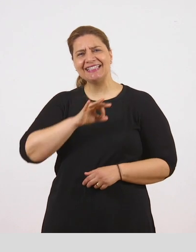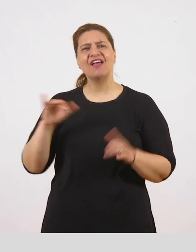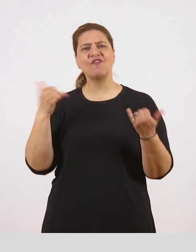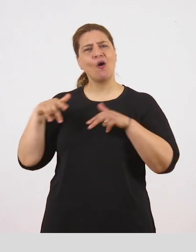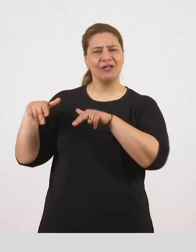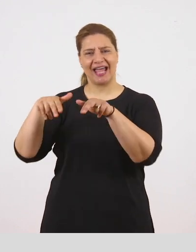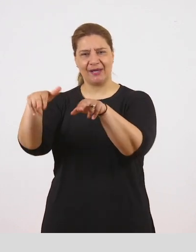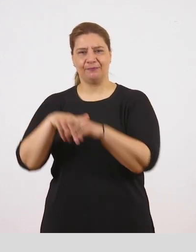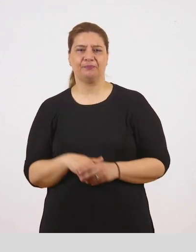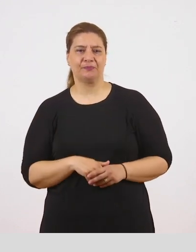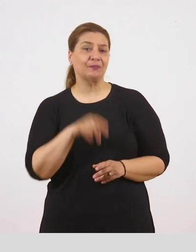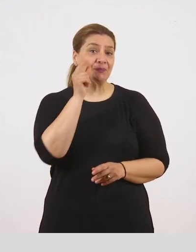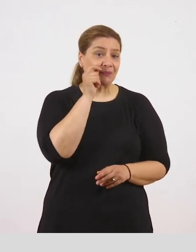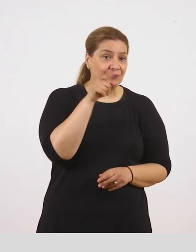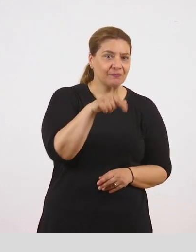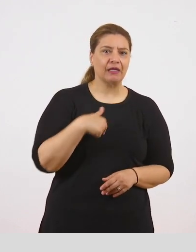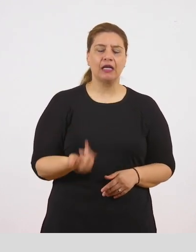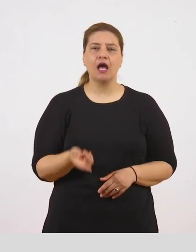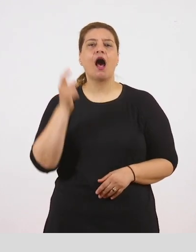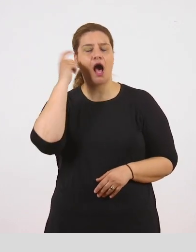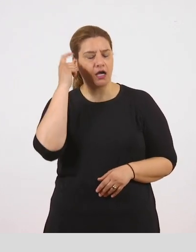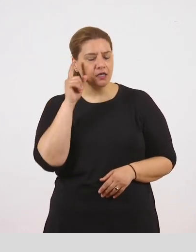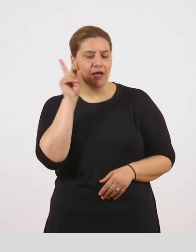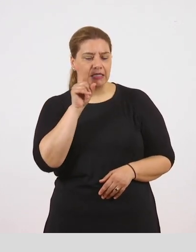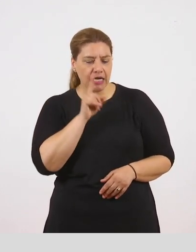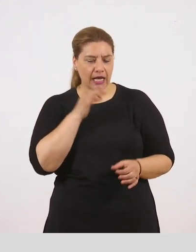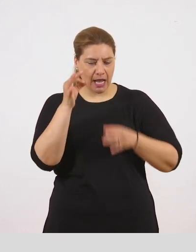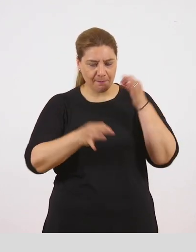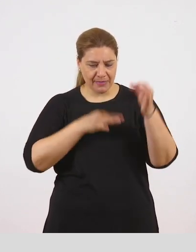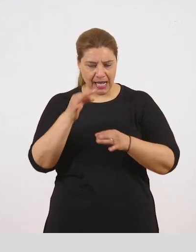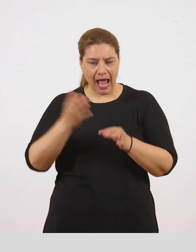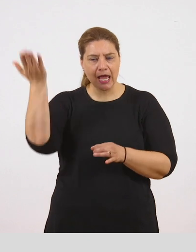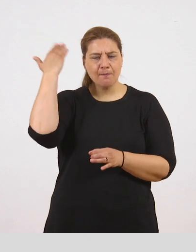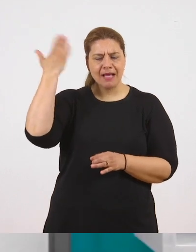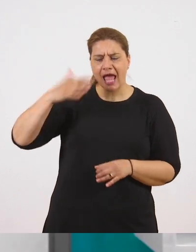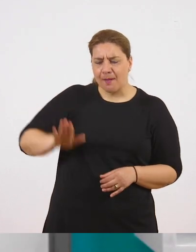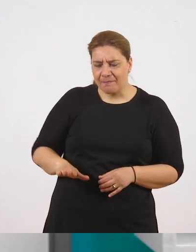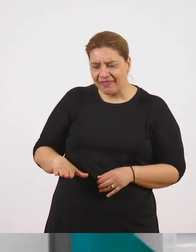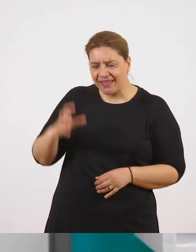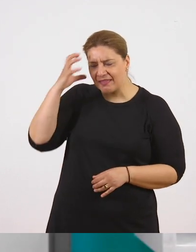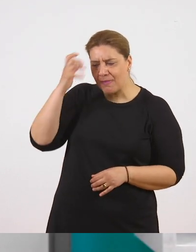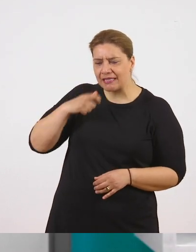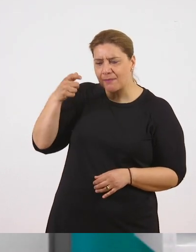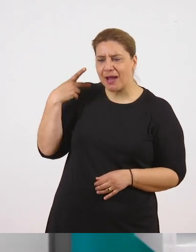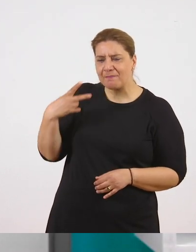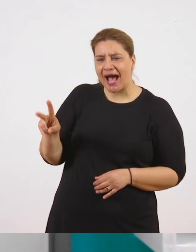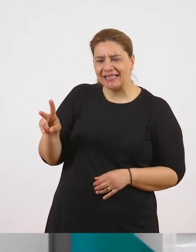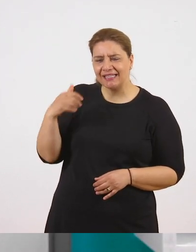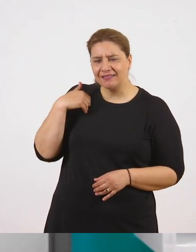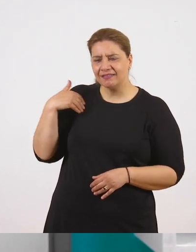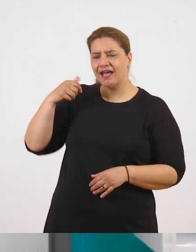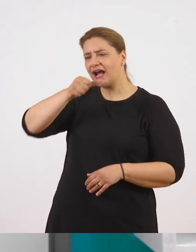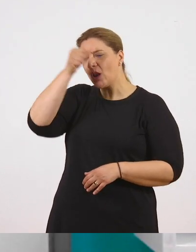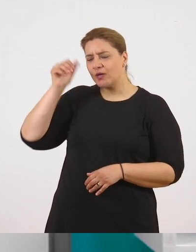Ο Πέτρος λέει, μιλά μια γυναίκα για τις αναμνήσεις της και τα παιδικά της χρόνια με τη μητέρα της, τώρα που κι αυτή είναι μεγάλη.